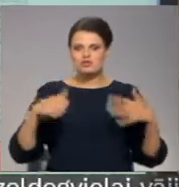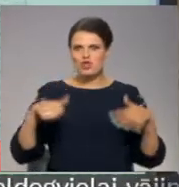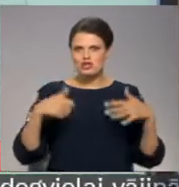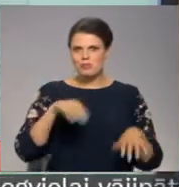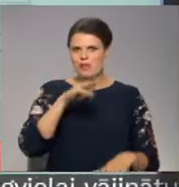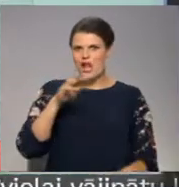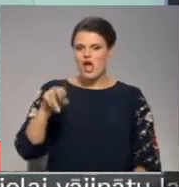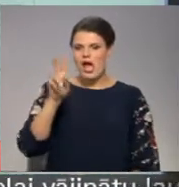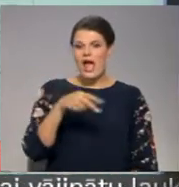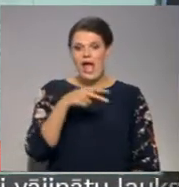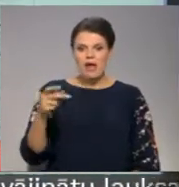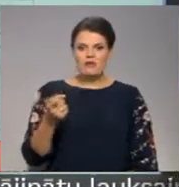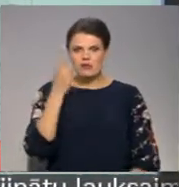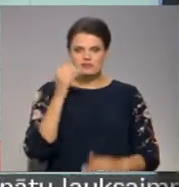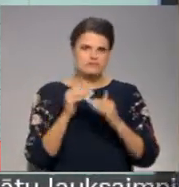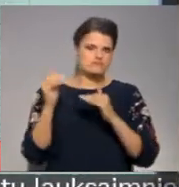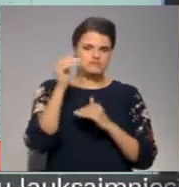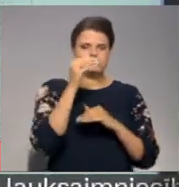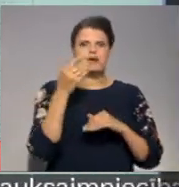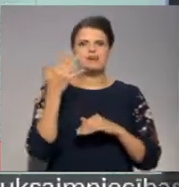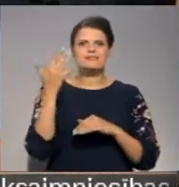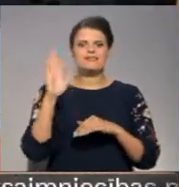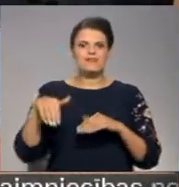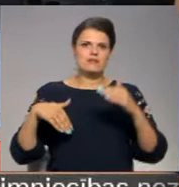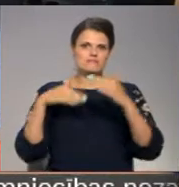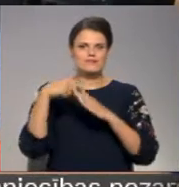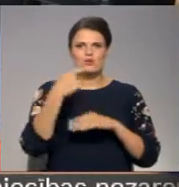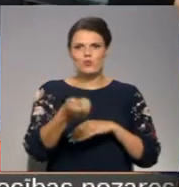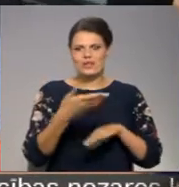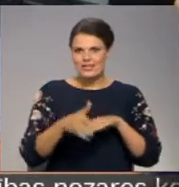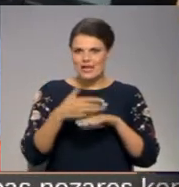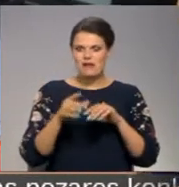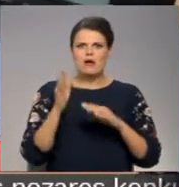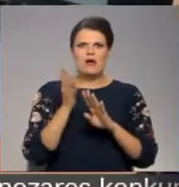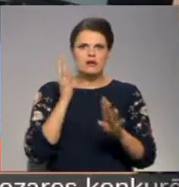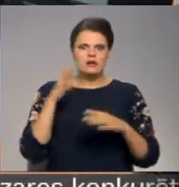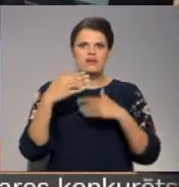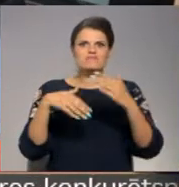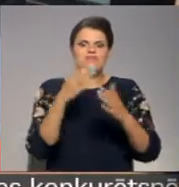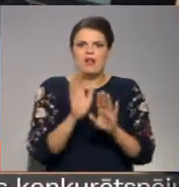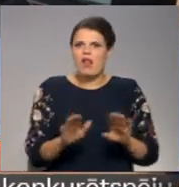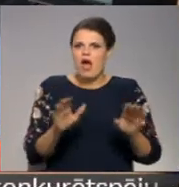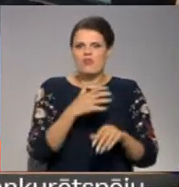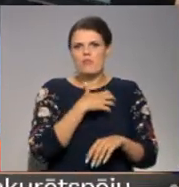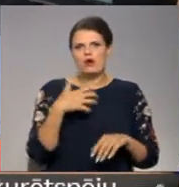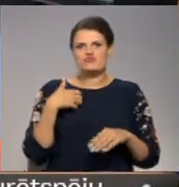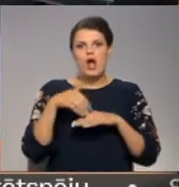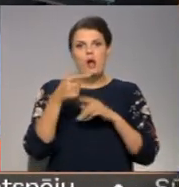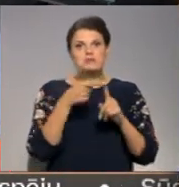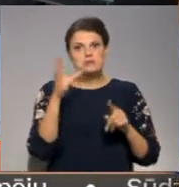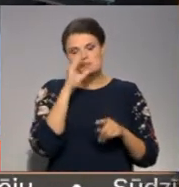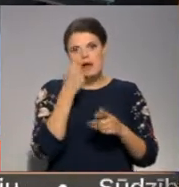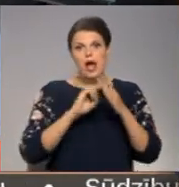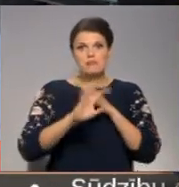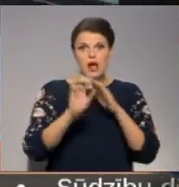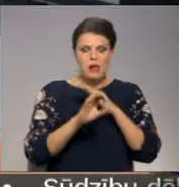miljons eiro, kas krietni pārsniec kreditēšanas limitu. Turklāt rinda kūstās tik ātri, cik pašvaldības ārpus termiņi ir spējīgas